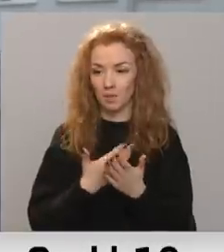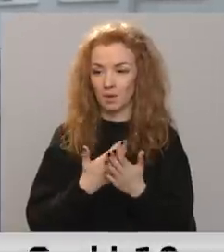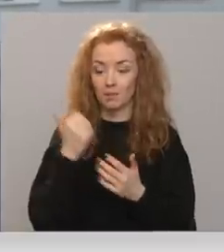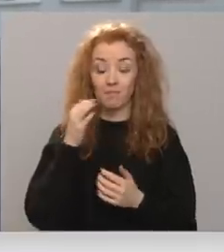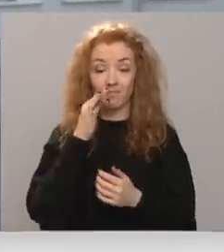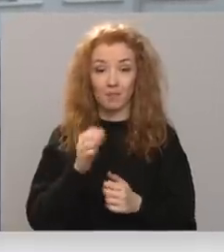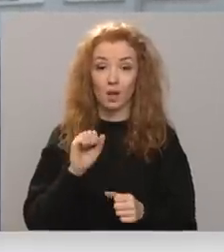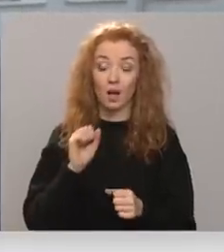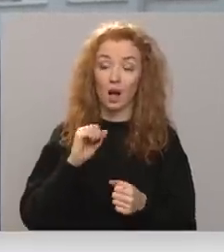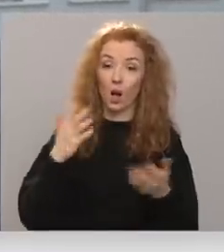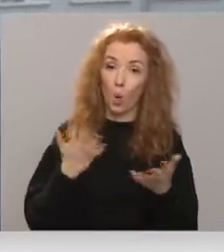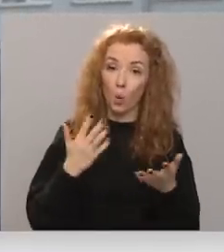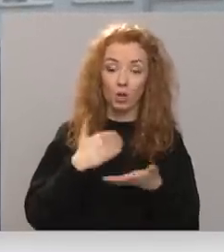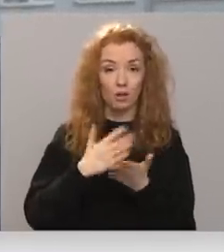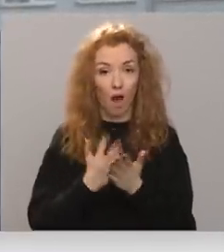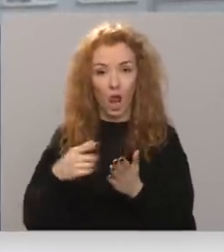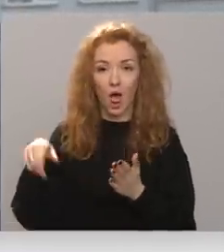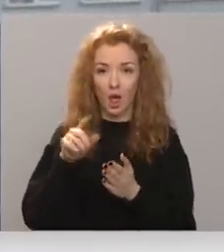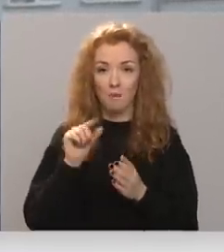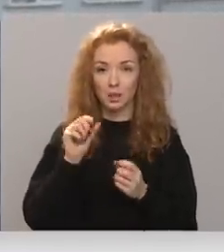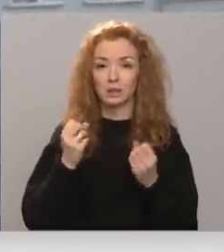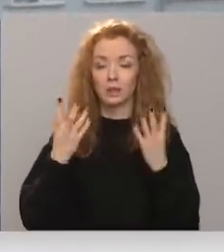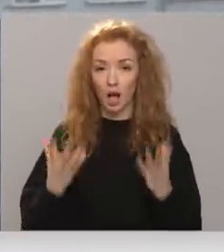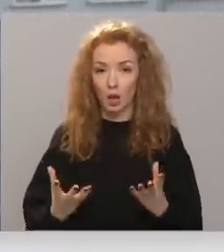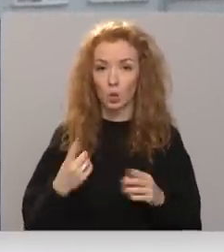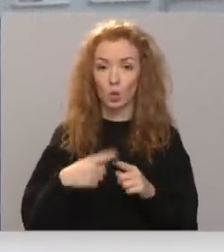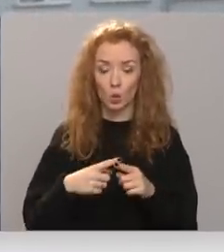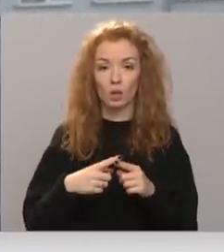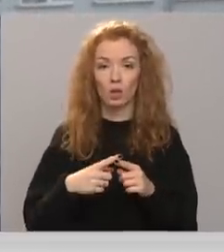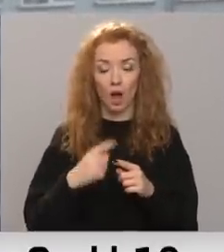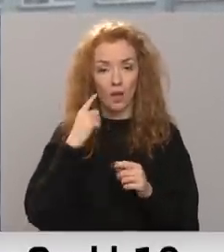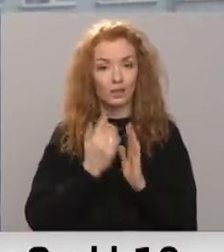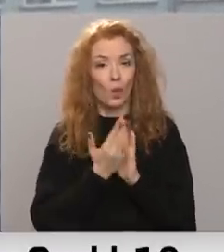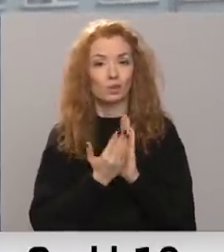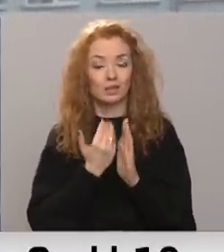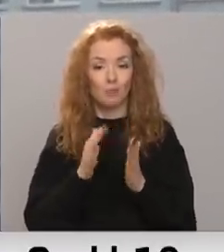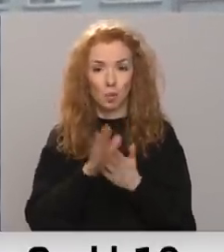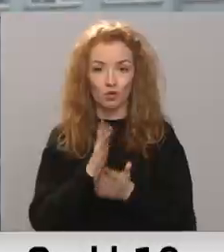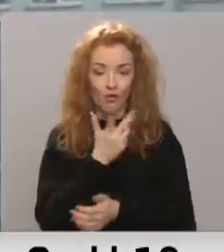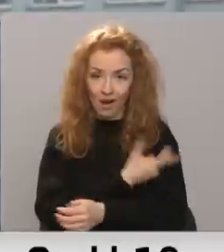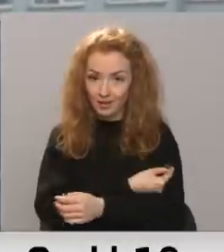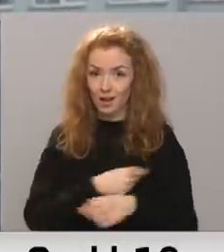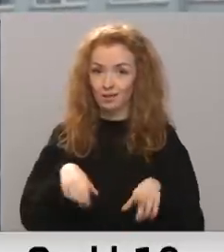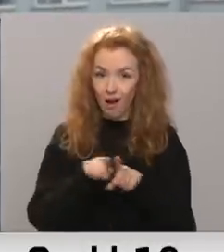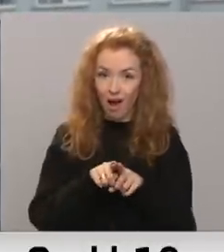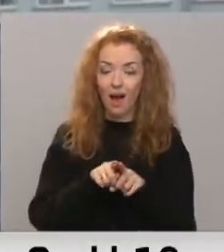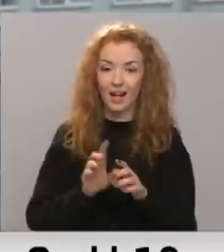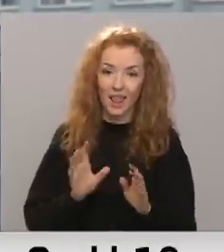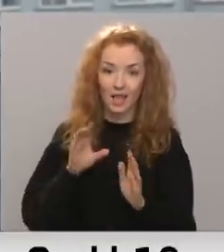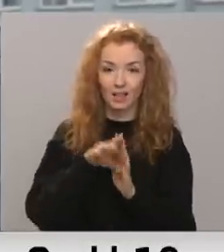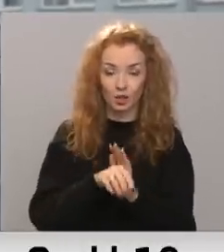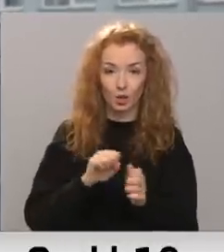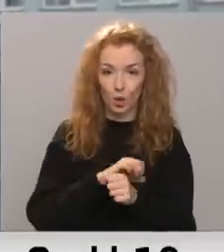kas tomēr, kas saka, kļuvā skaidrāks un tā atcaucībā attiecība uz vakcināciju un arī iesaistīšanos